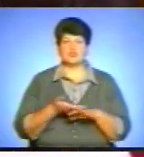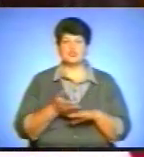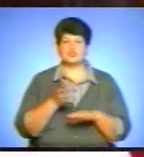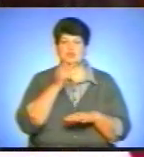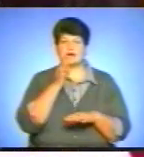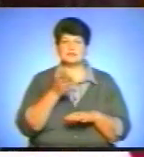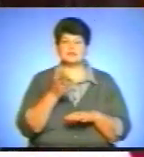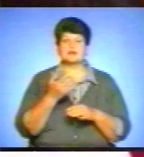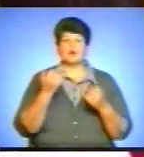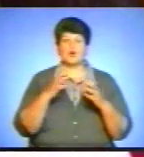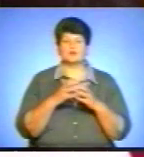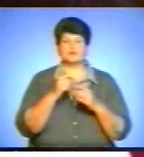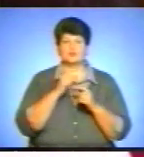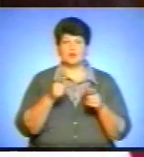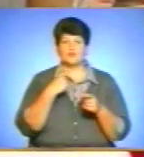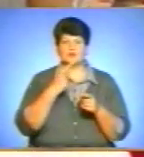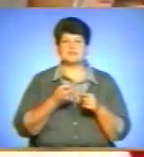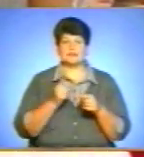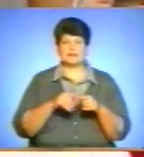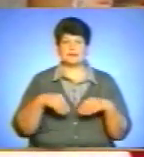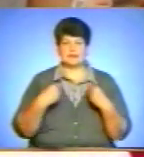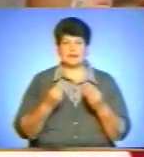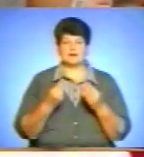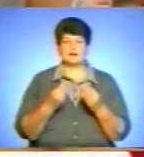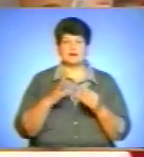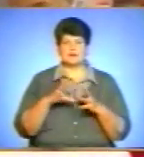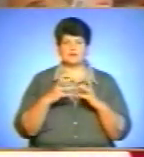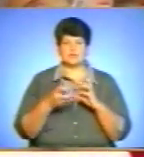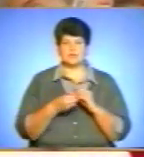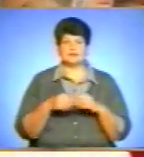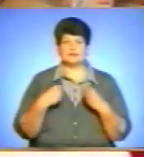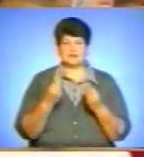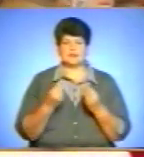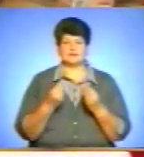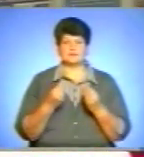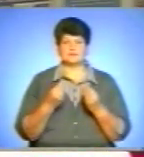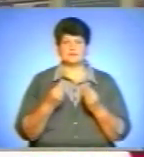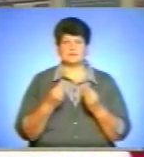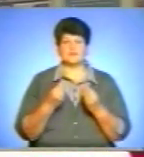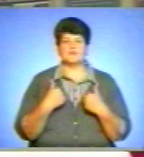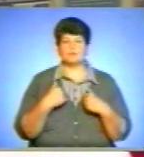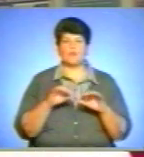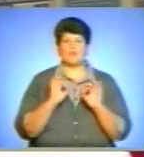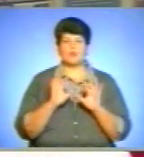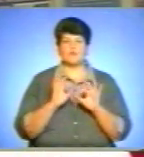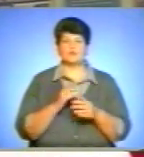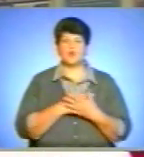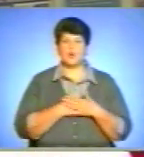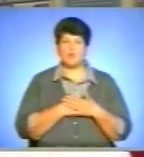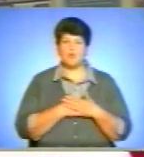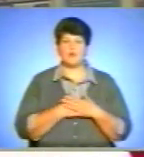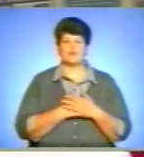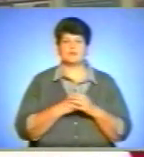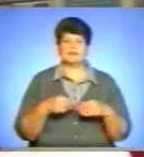школи запевняє, що це дає результати. Діти знають азбуку моральної культури за Сухомлинським. Він проповідує любов, він